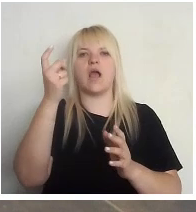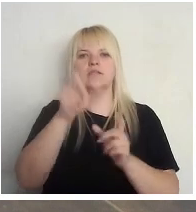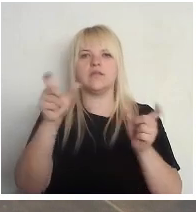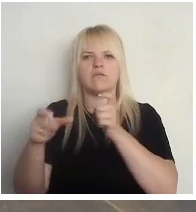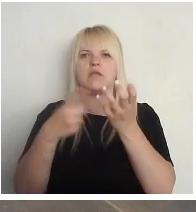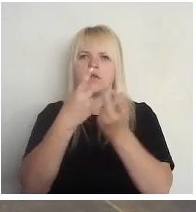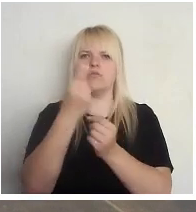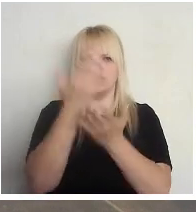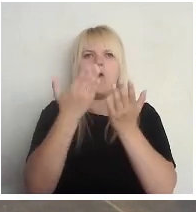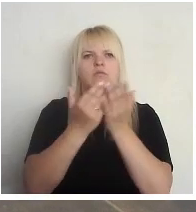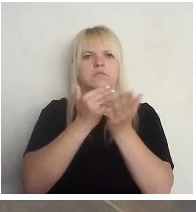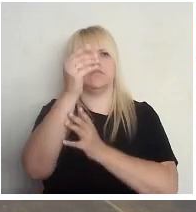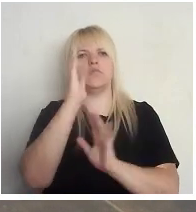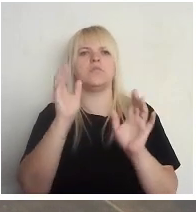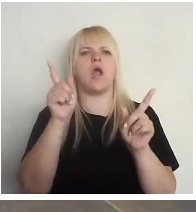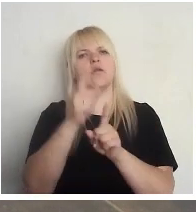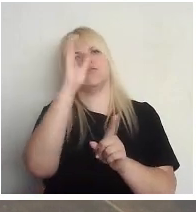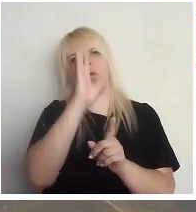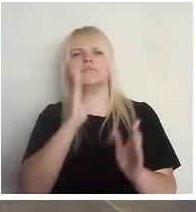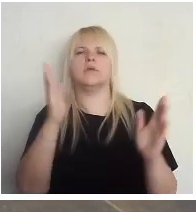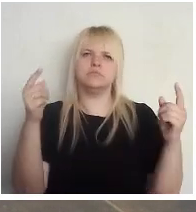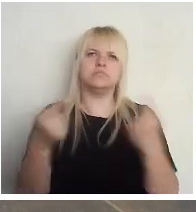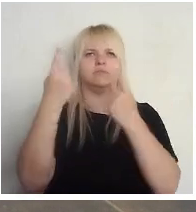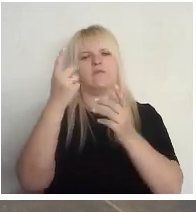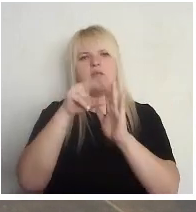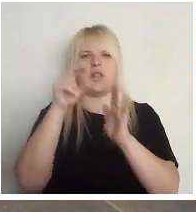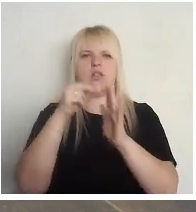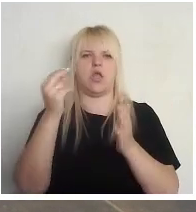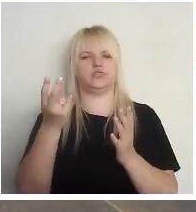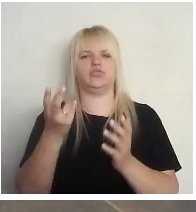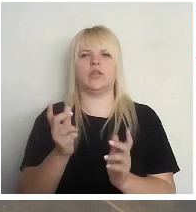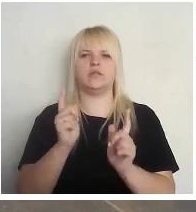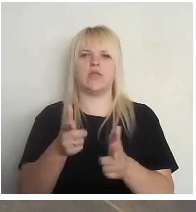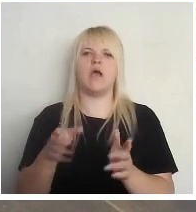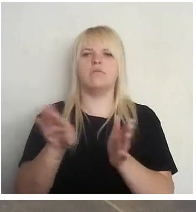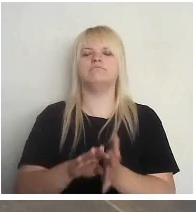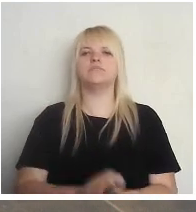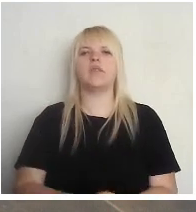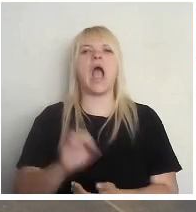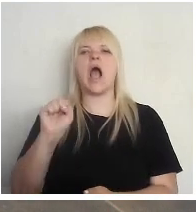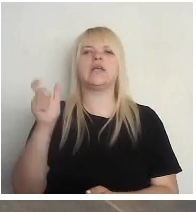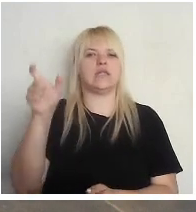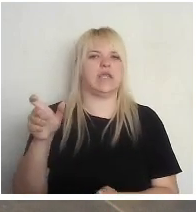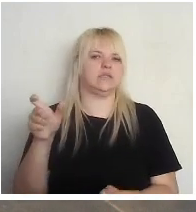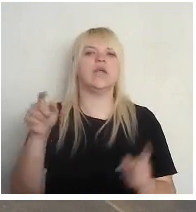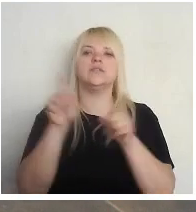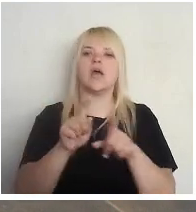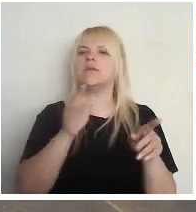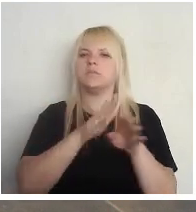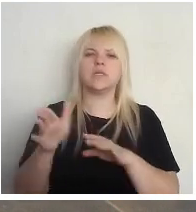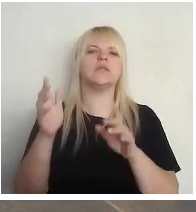nopietnāk pēc tam izturēties pēc vēlēšanām. Agnese. Jā, es arī pilnīgi pievienojos, ka šo te